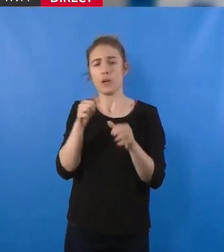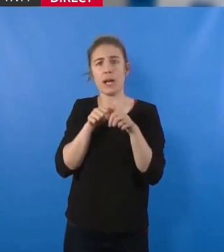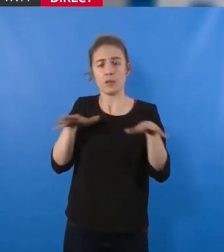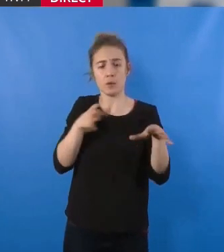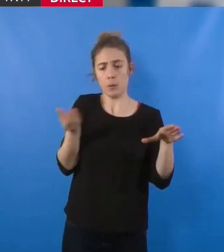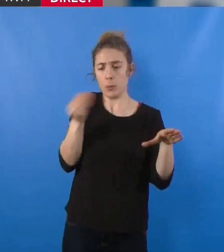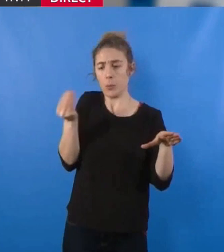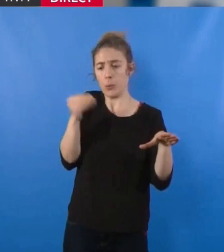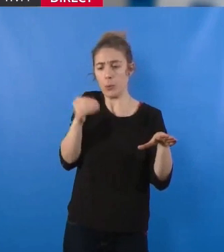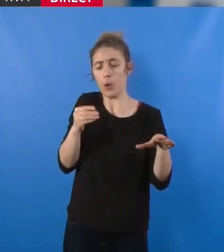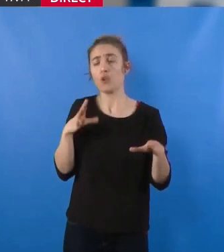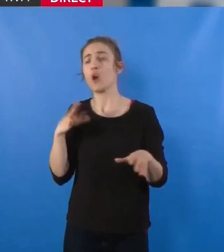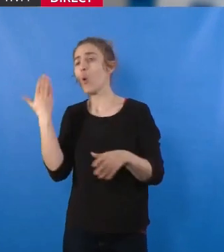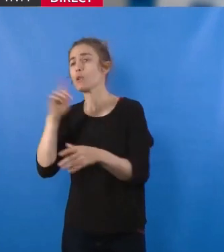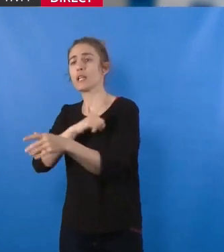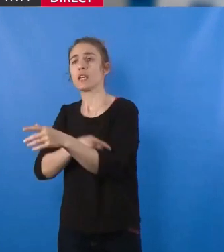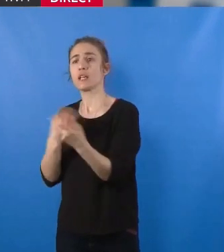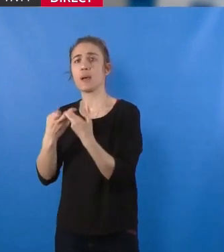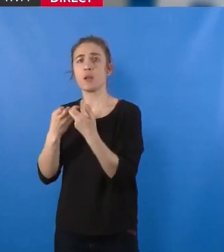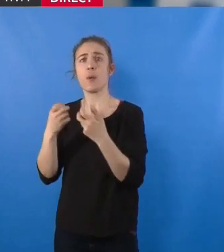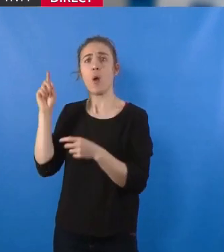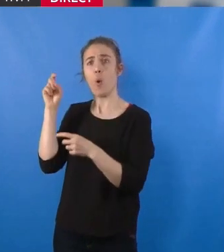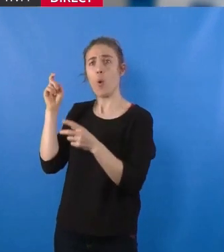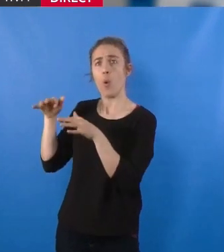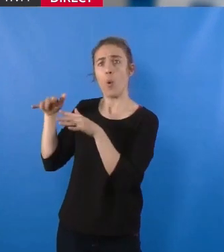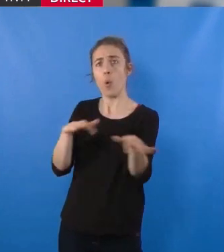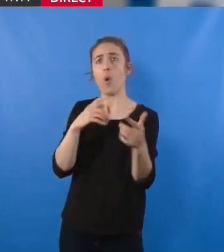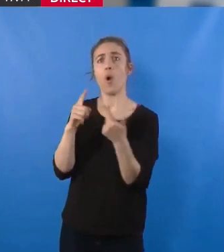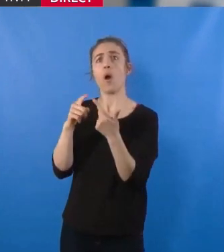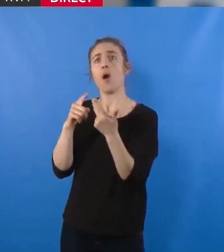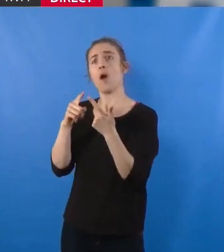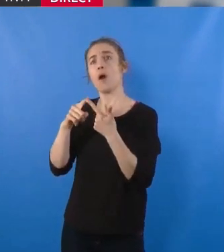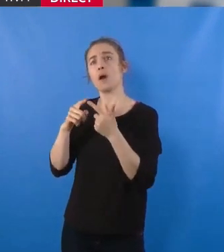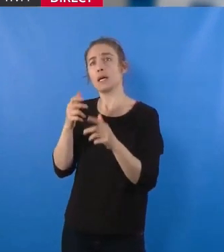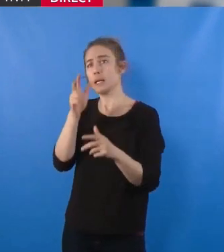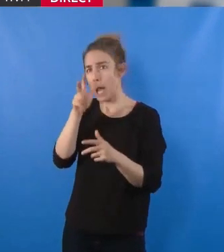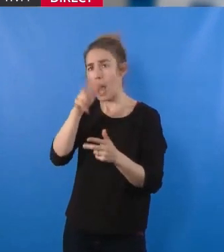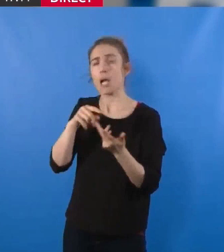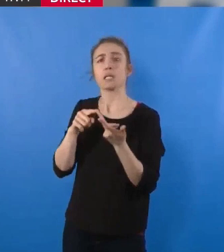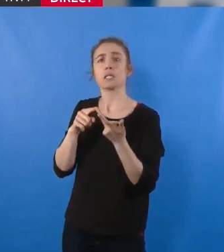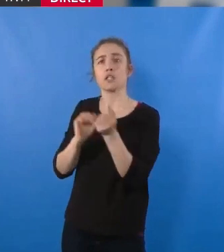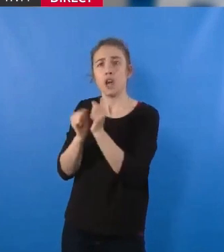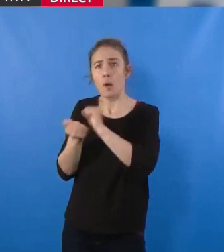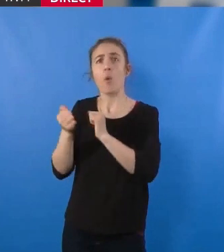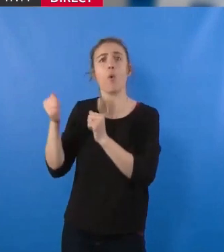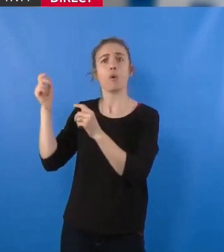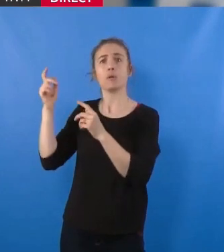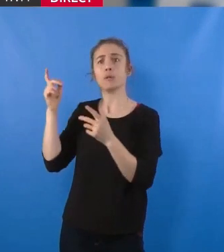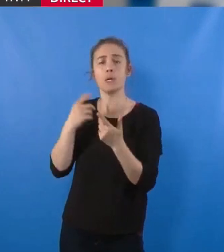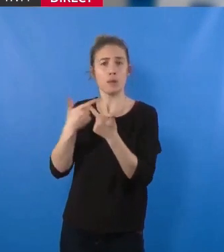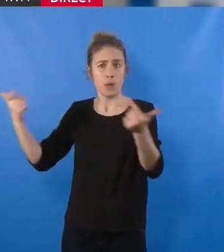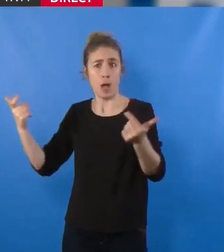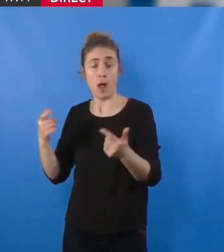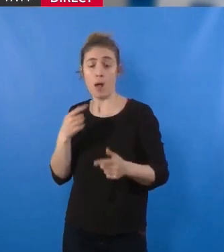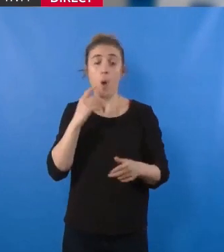les autres énergies pilotables, comme l'hydraulique, le nucléaire, le gaz, le fioul, la biomasse ou le charbon, compensent par exemple l'absence de